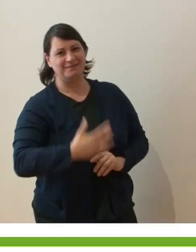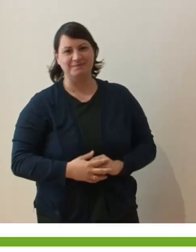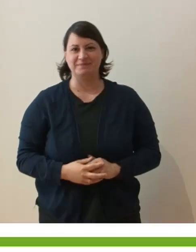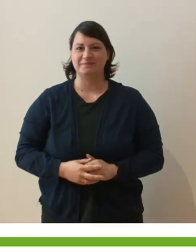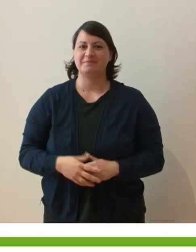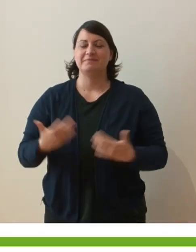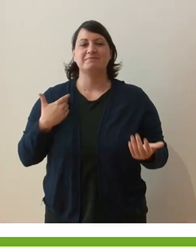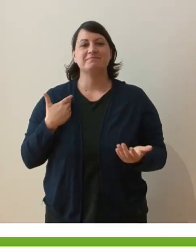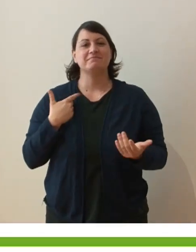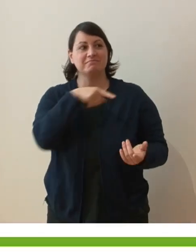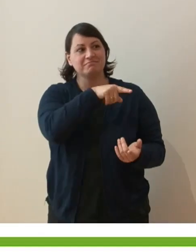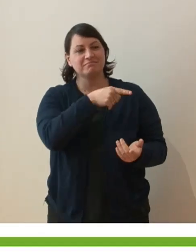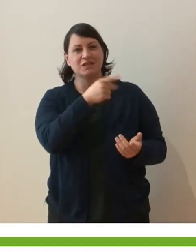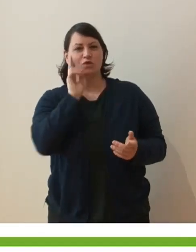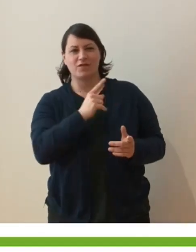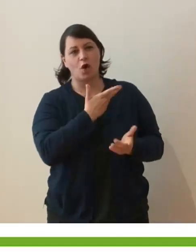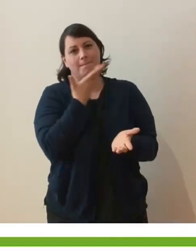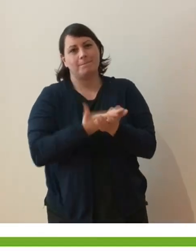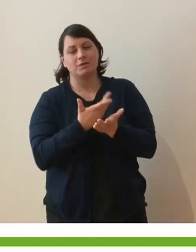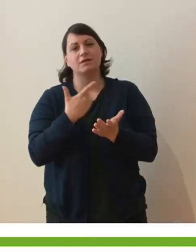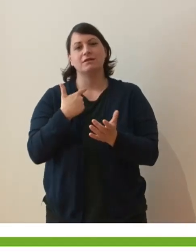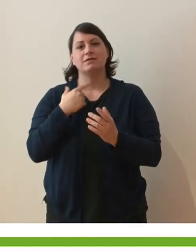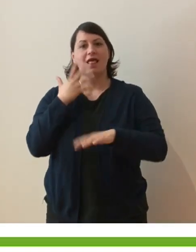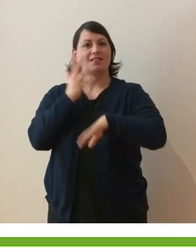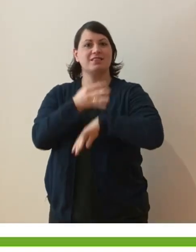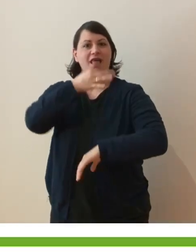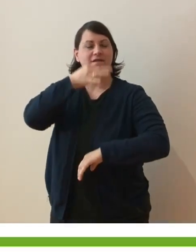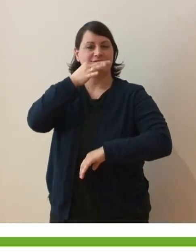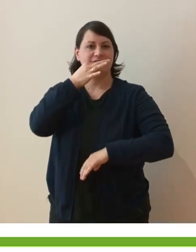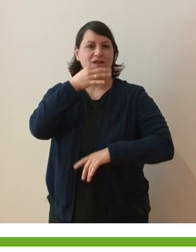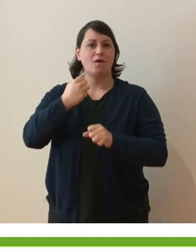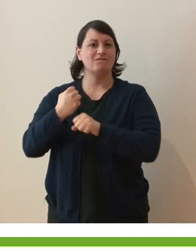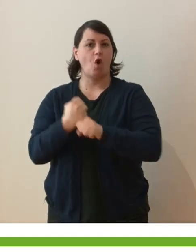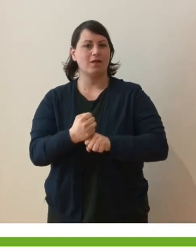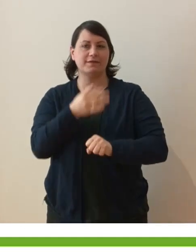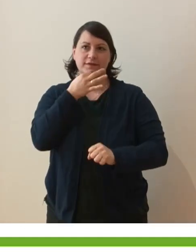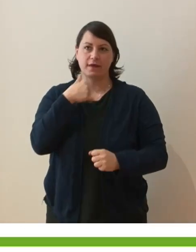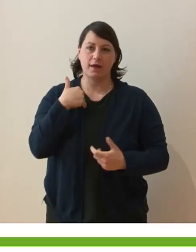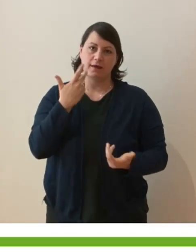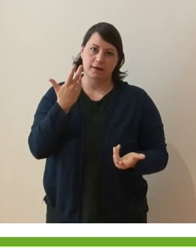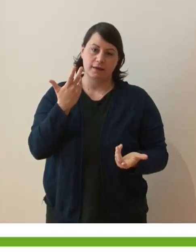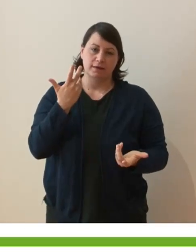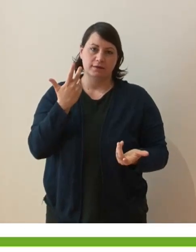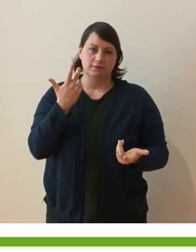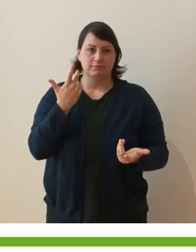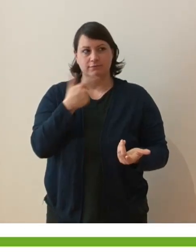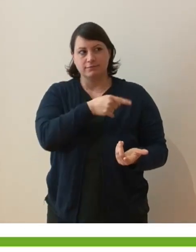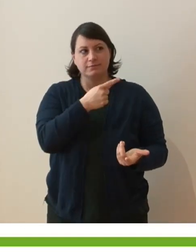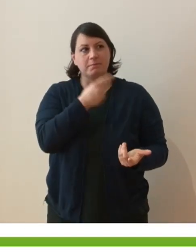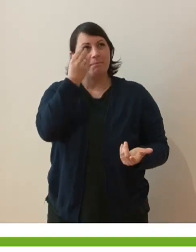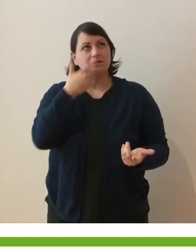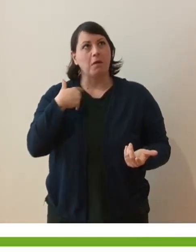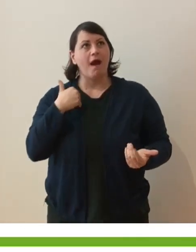Mi ha proposto quest'intervento fondativo, quindi dalle ambizioni notevoli,